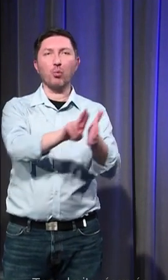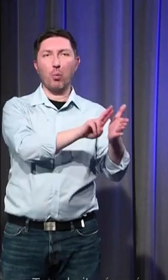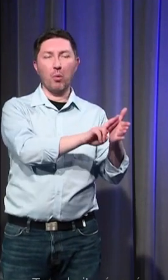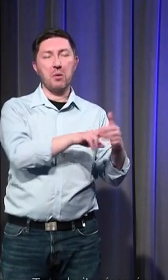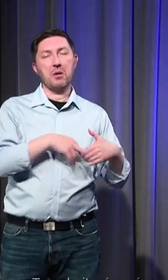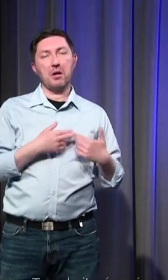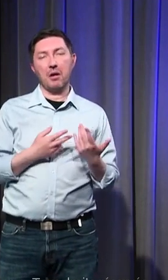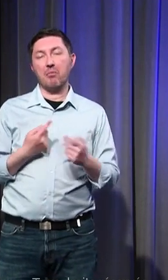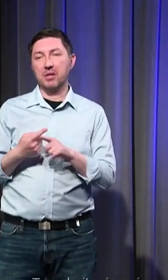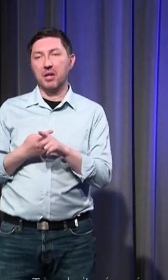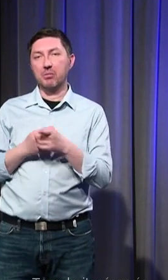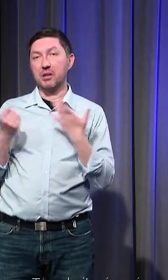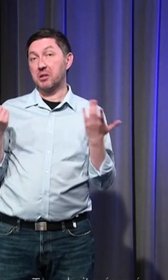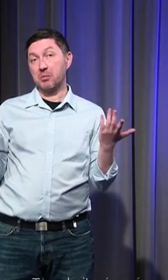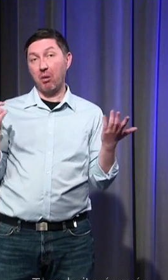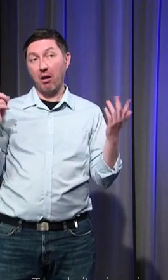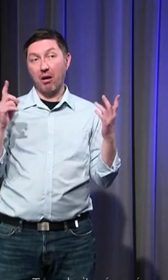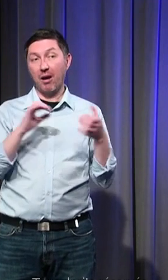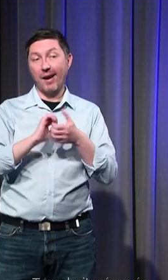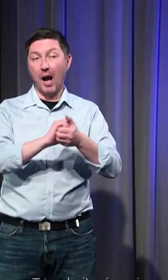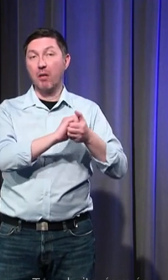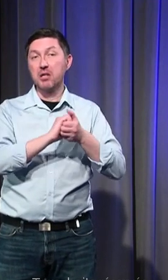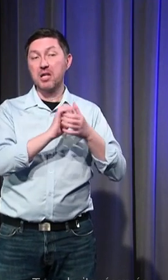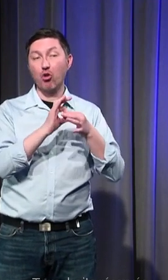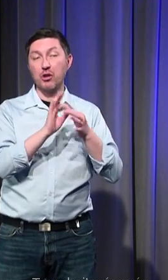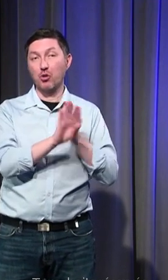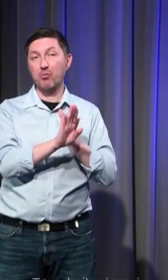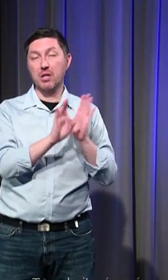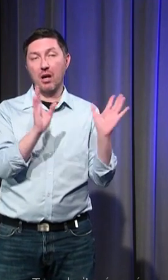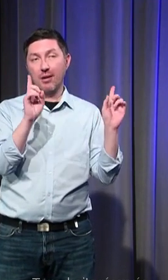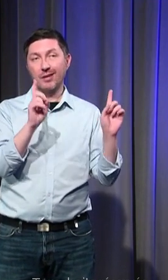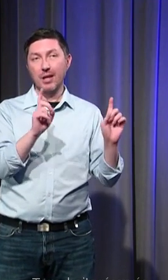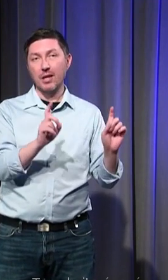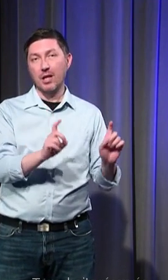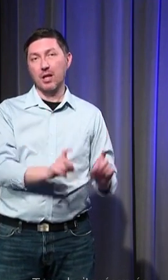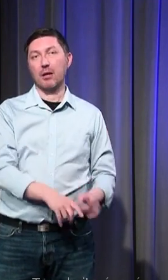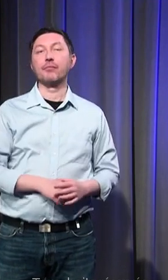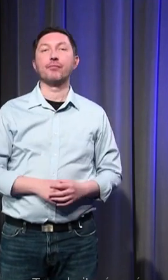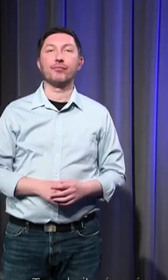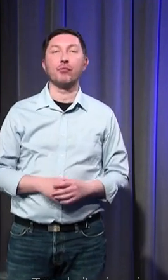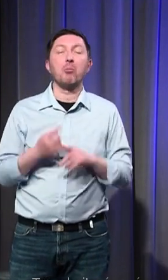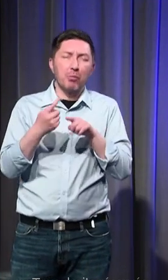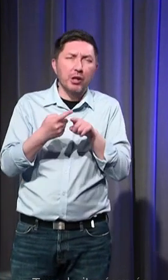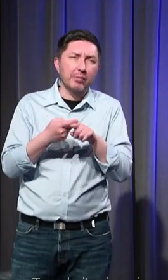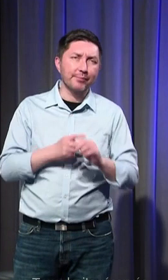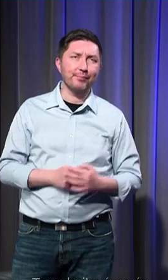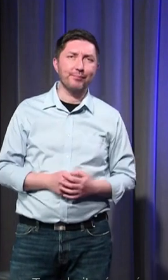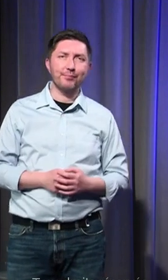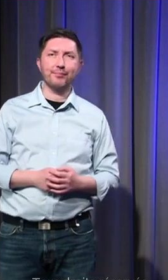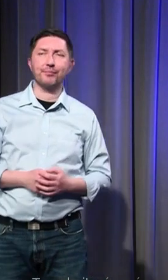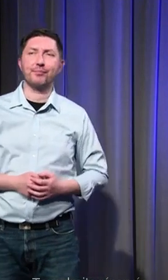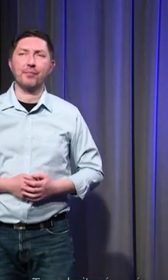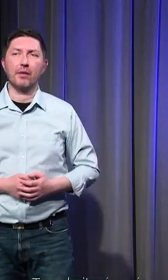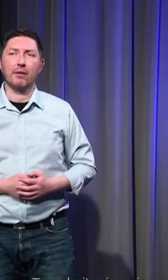que ce cadre-là se démonétarise progressivement c'est-à que de plus en plus